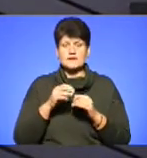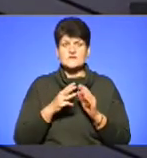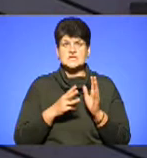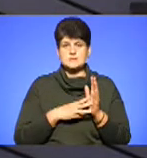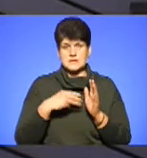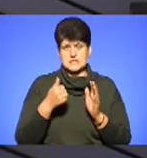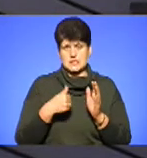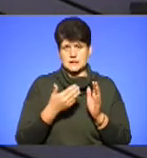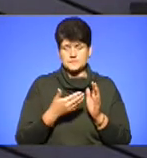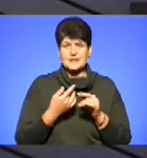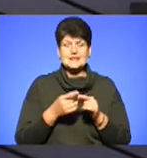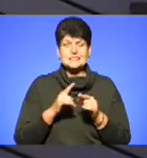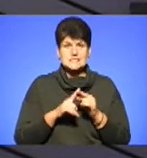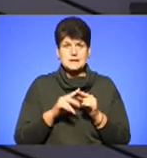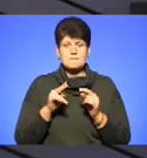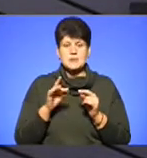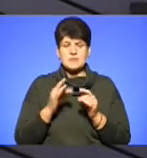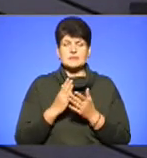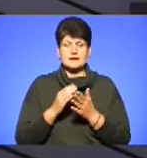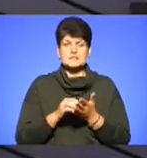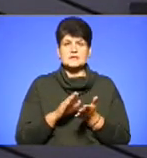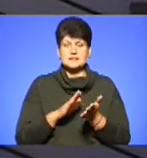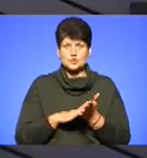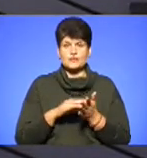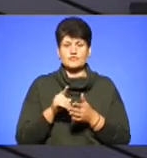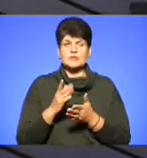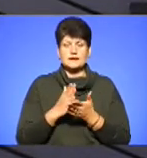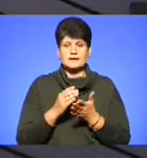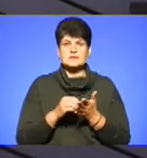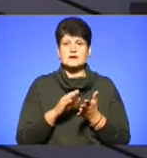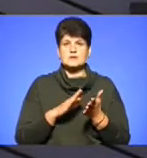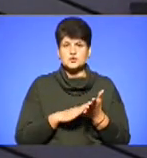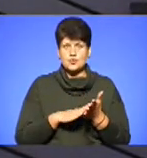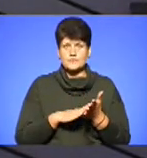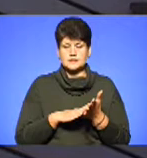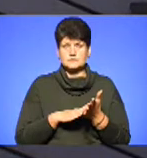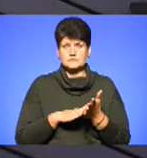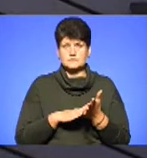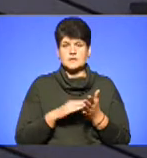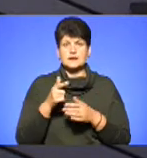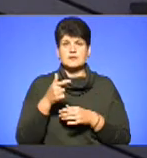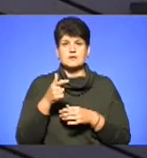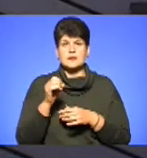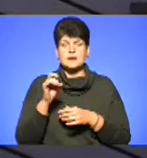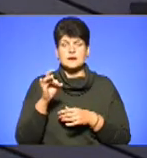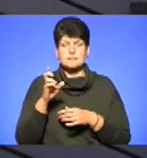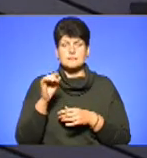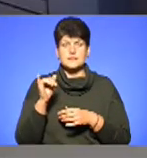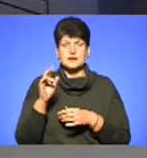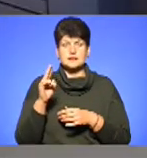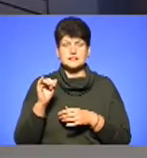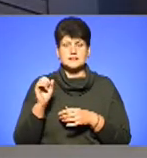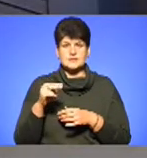рік. Цей препарат, він є зареєстрований. Він є зареєстрований як гербіцид, і також як